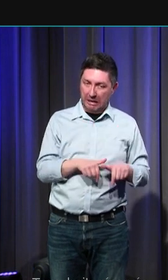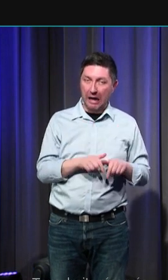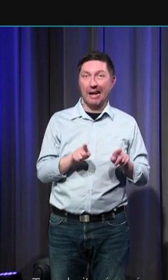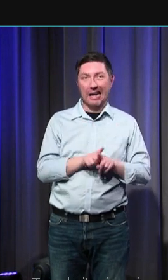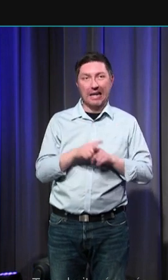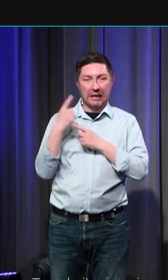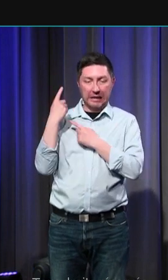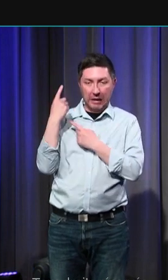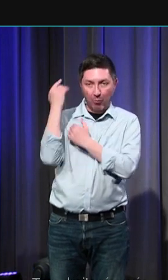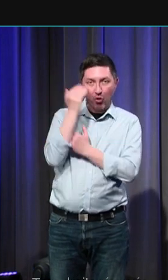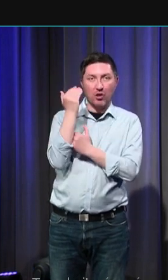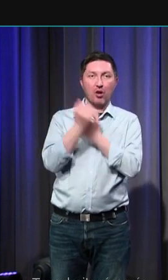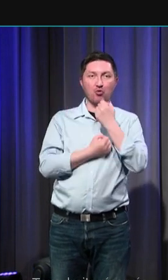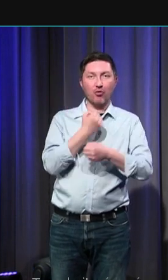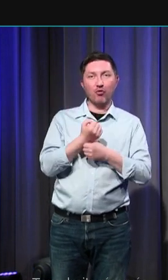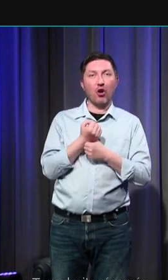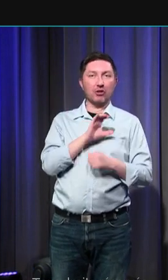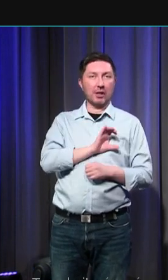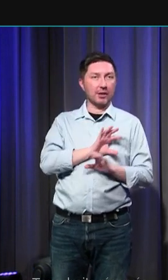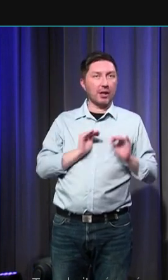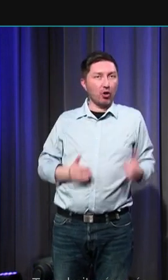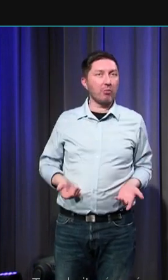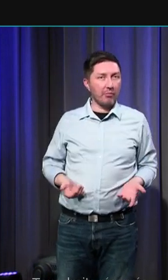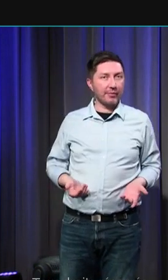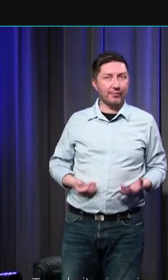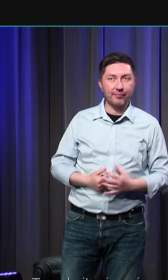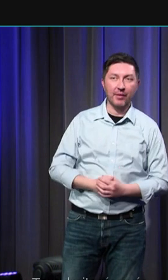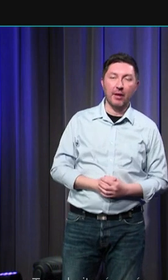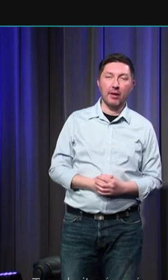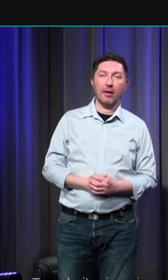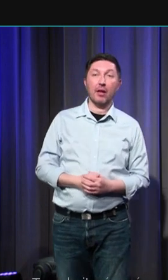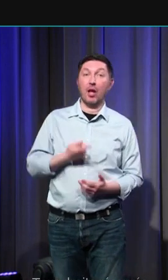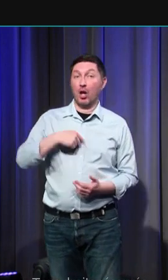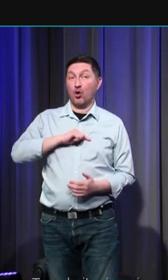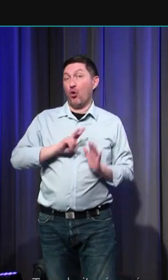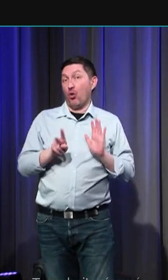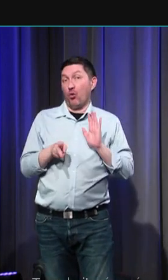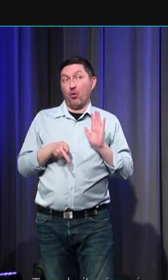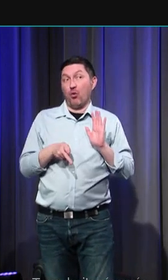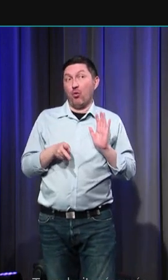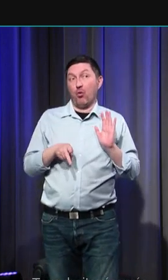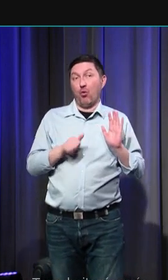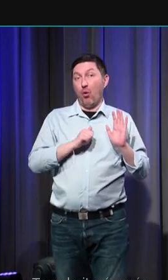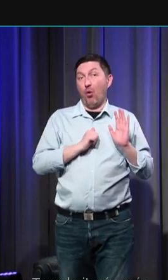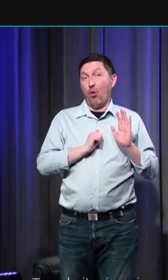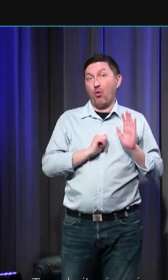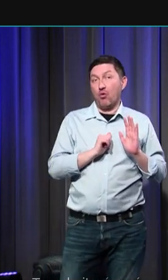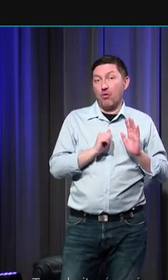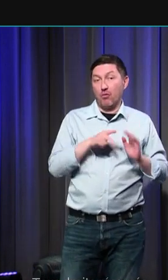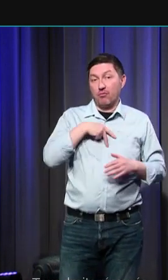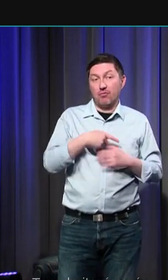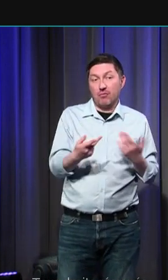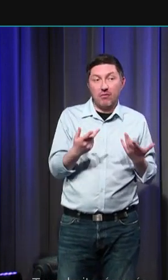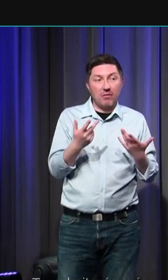la souffrance qu'elle peut entraîner et c'est aussi notre rôle d'archéanthropologue d'avoir un regard très scientifique et